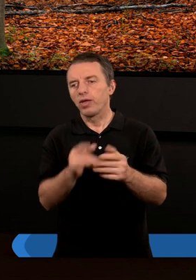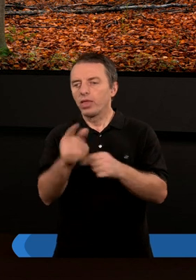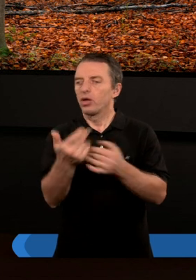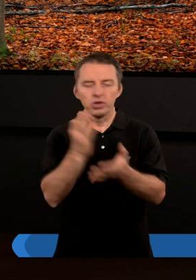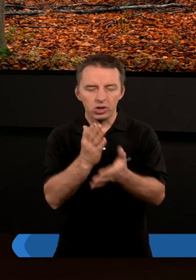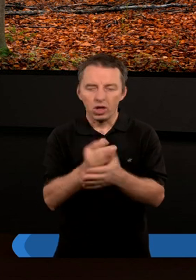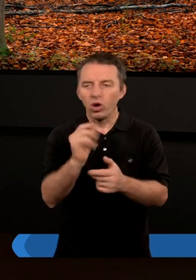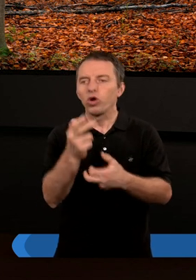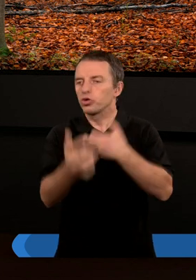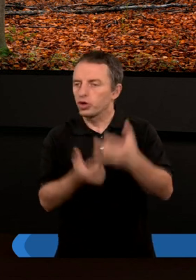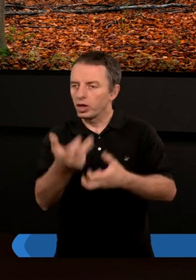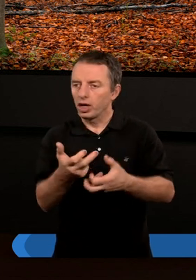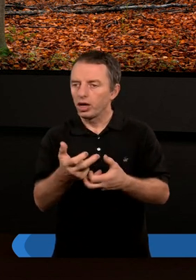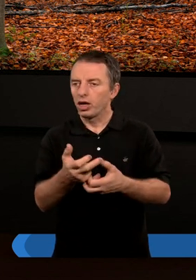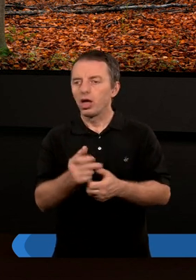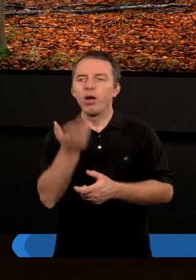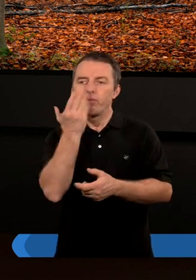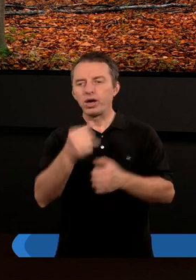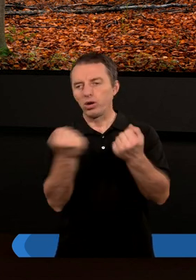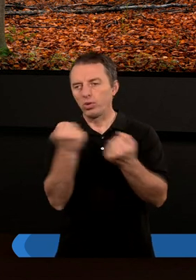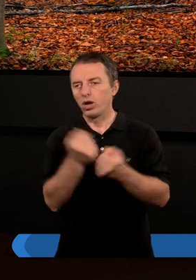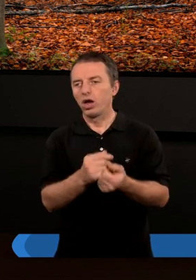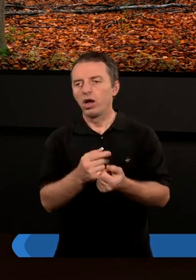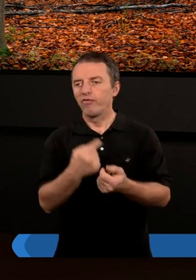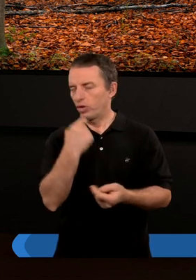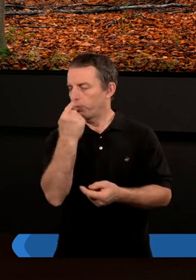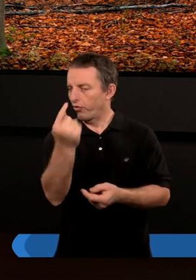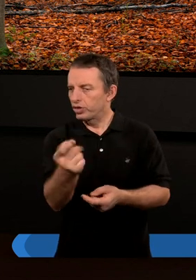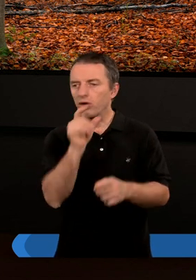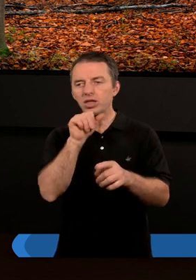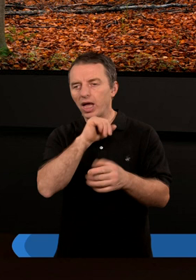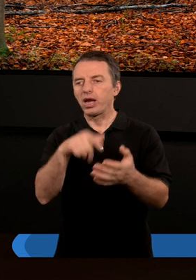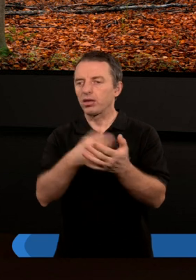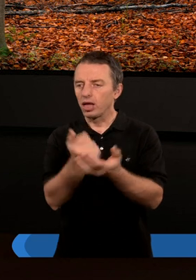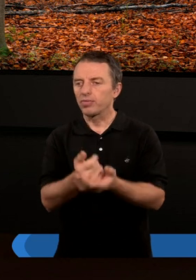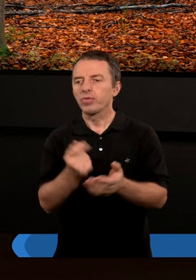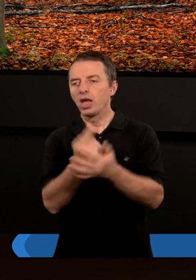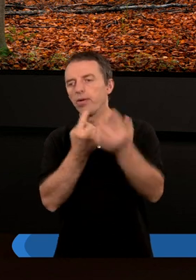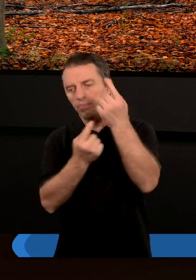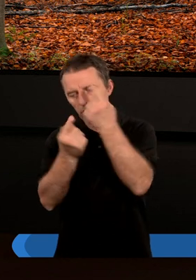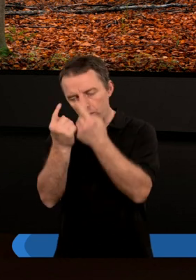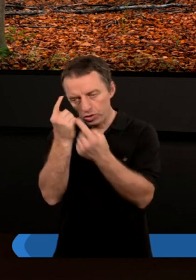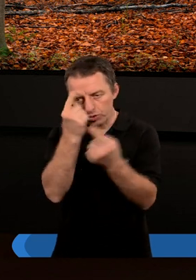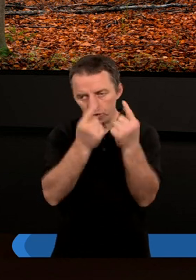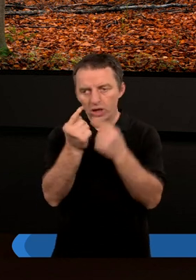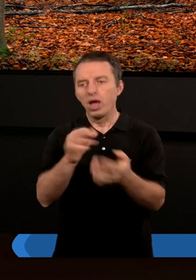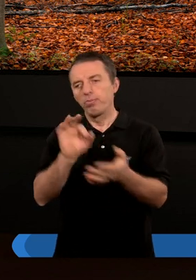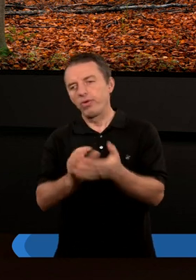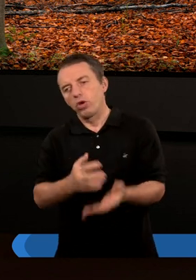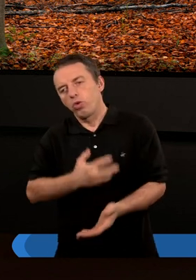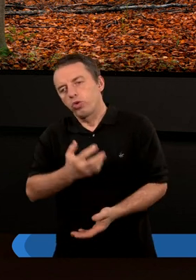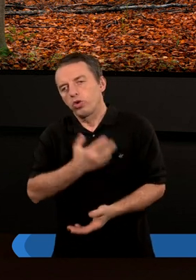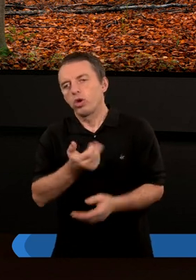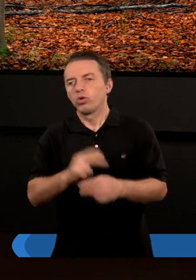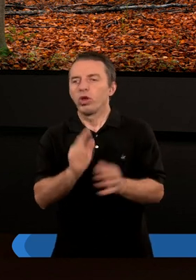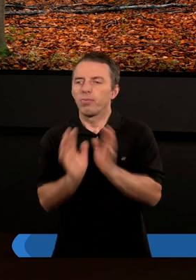grzechu, nie tylko o czyny, co bardzo mocno wybrzmiewało w Starym Testamencie, ale również na myśli, na pewne